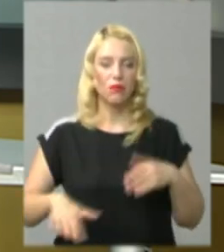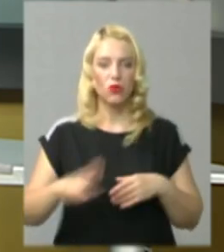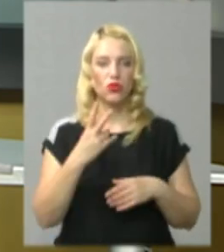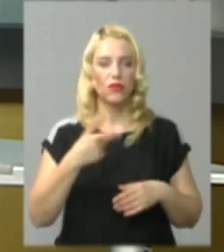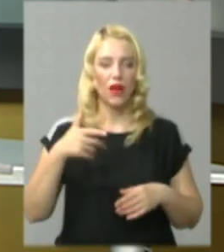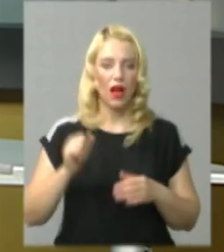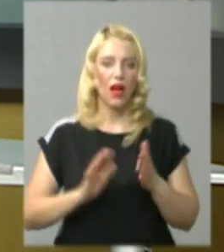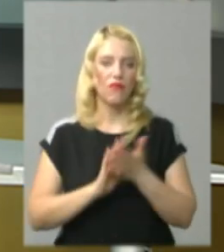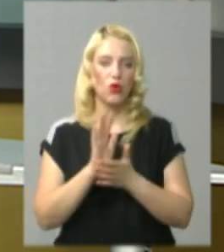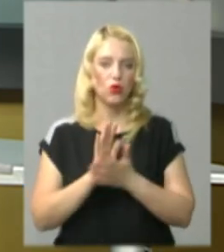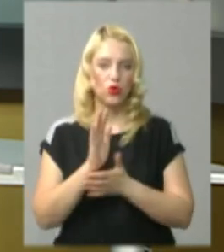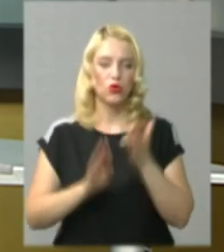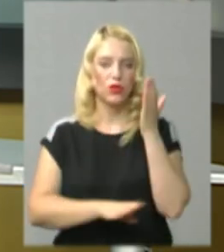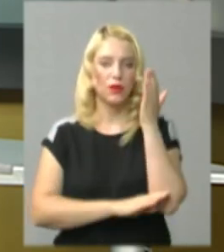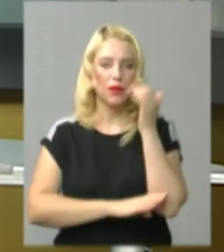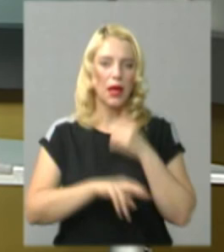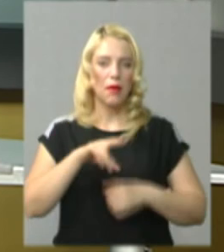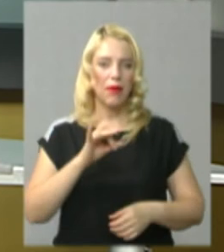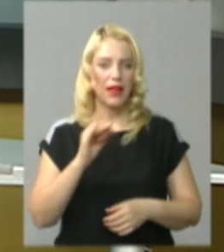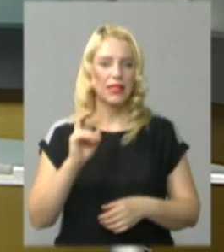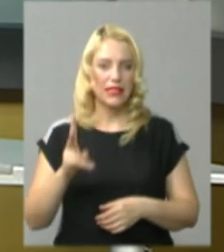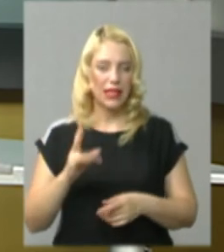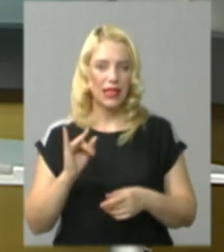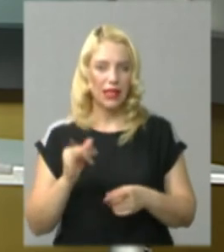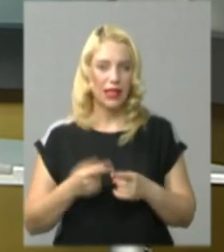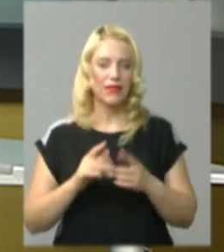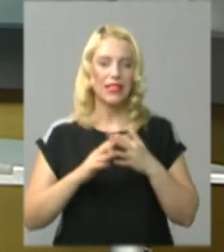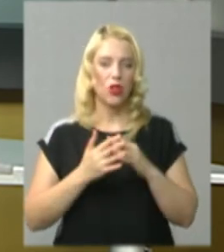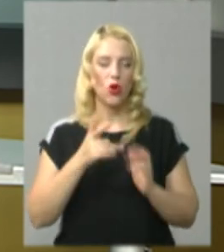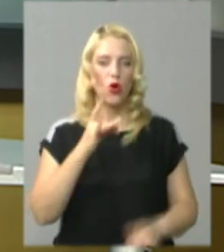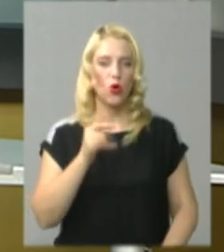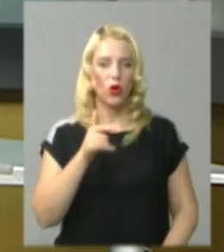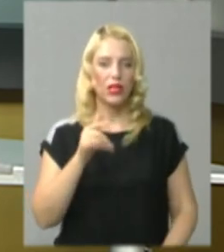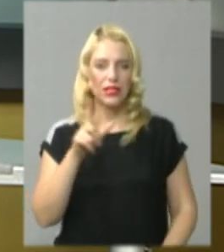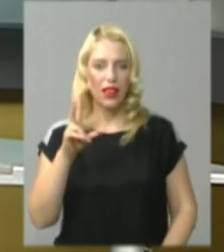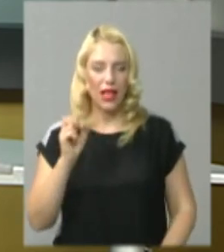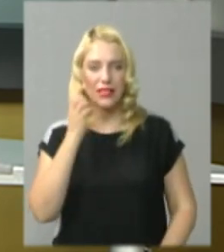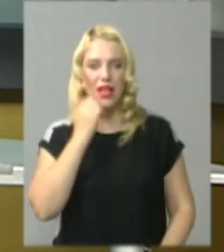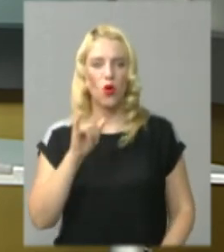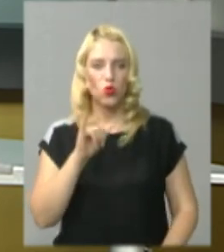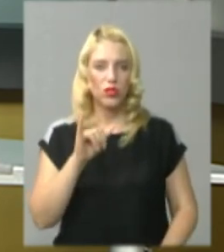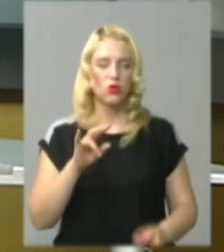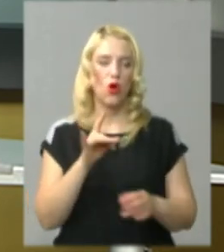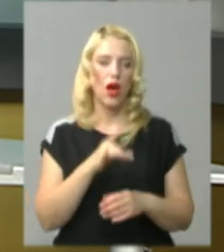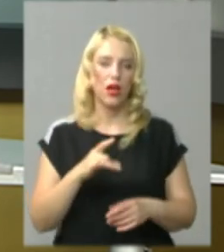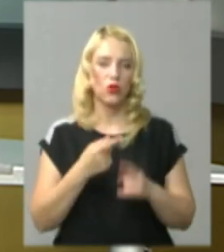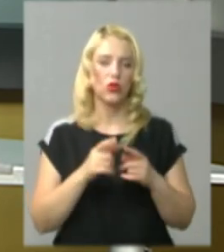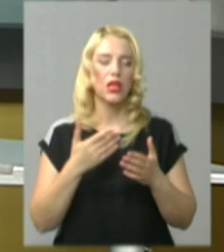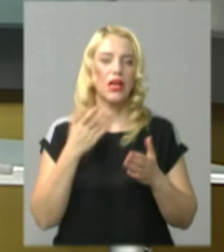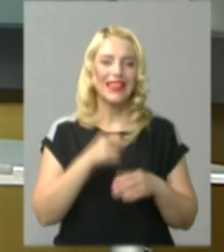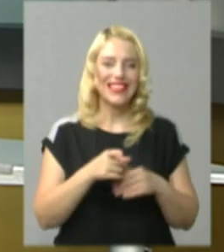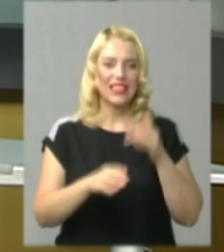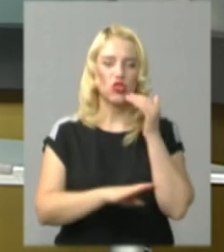гектари вирощує персики фермер Олександр Свідерський у селі Рогізна Старушицького району. Усього в нього тисяча дерев, які вже